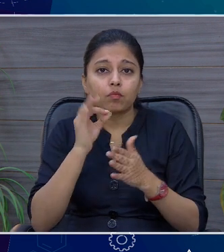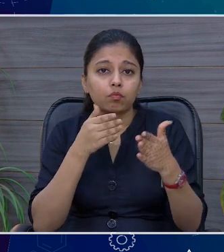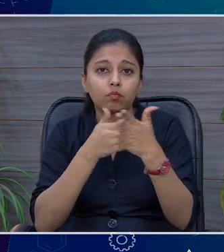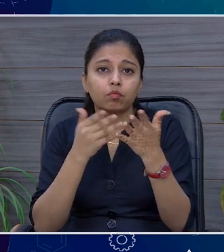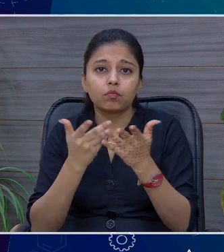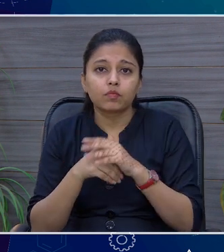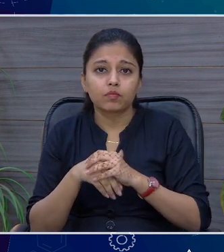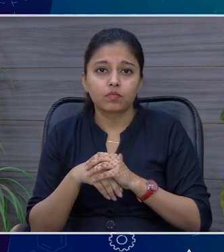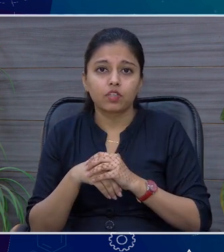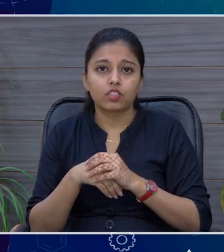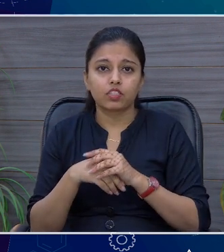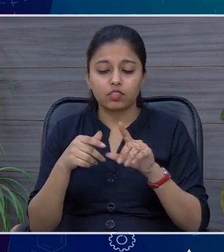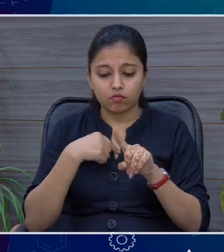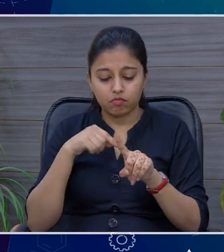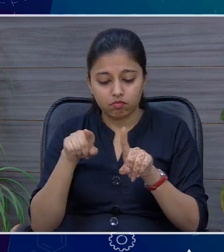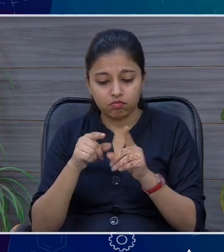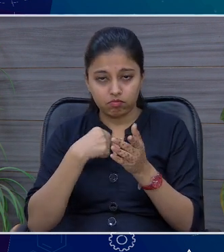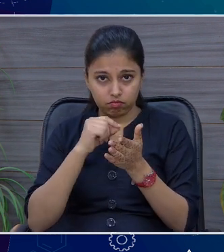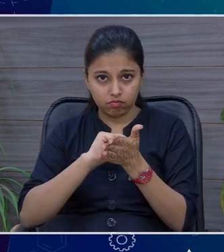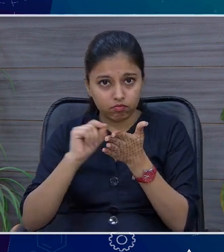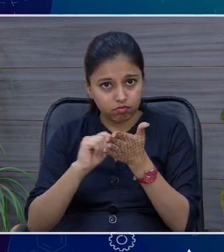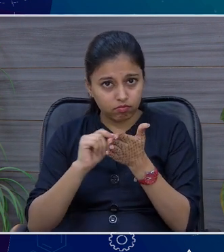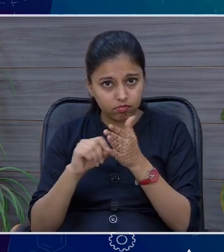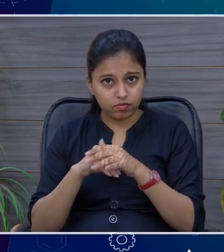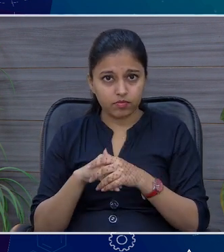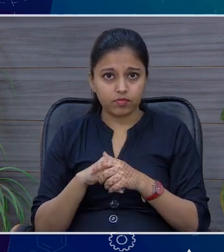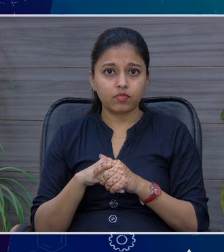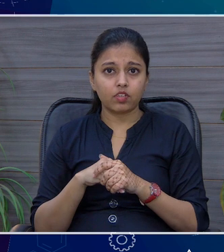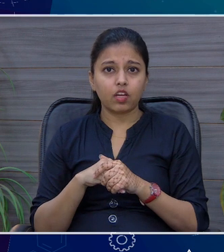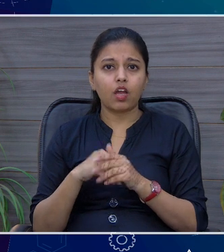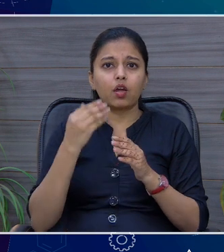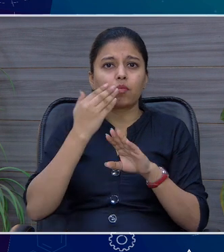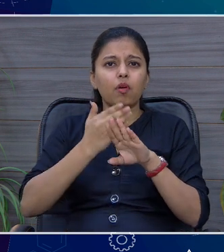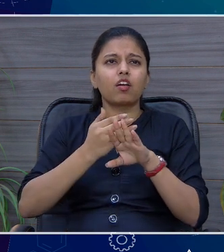मेरा